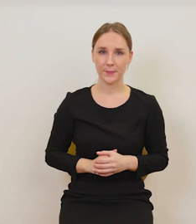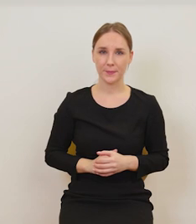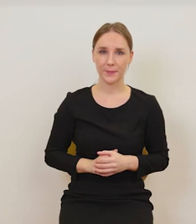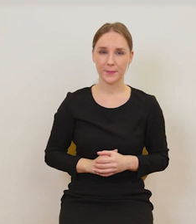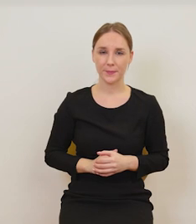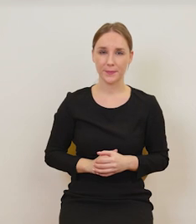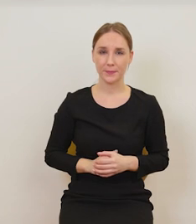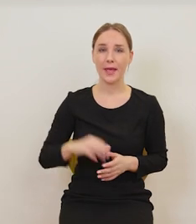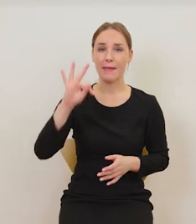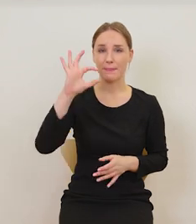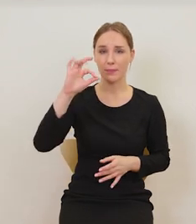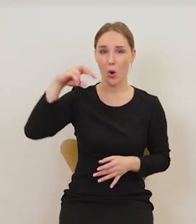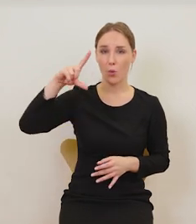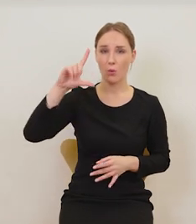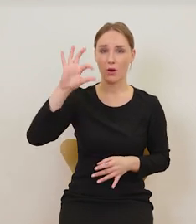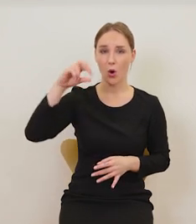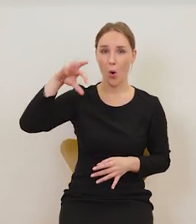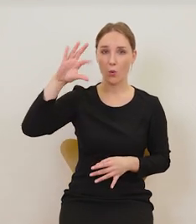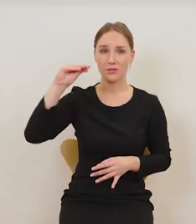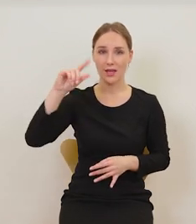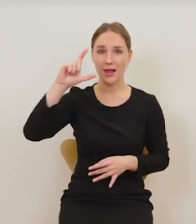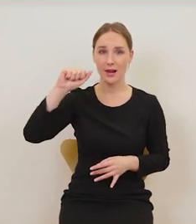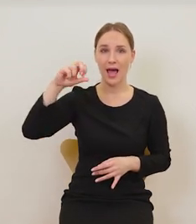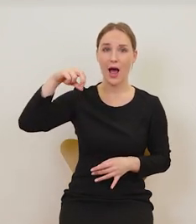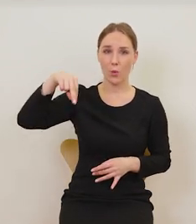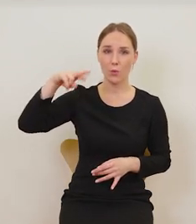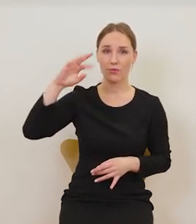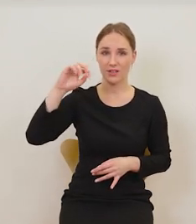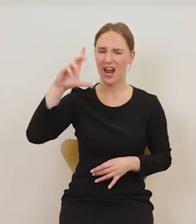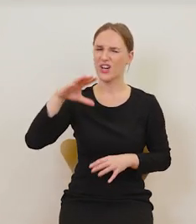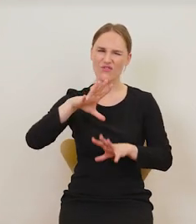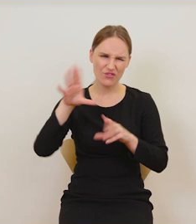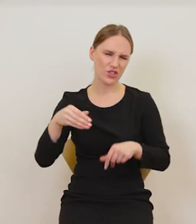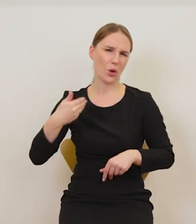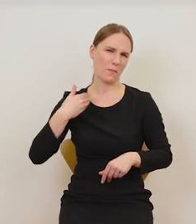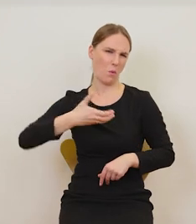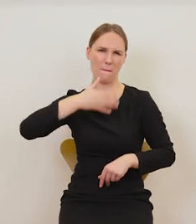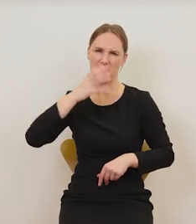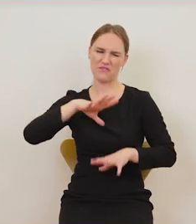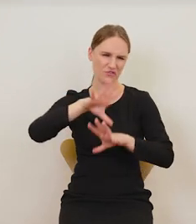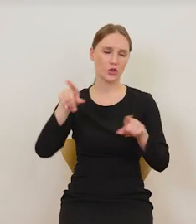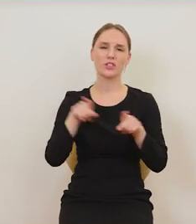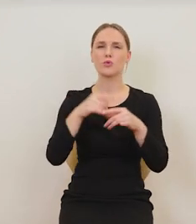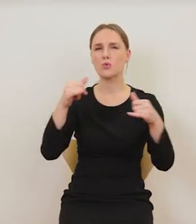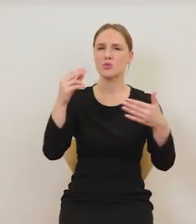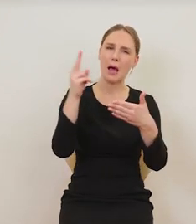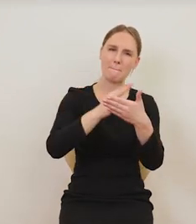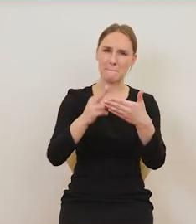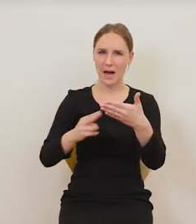Toulouse Lautrec pił właściwie wszystko, co było do picia. Malował zresztą takie sceny,